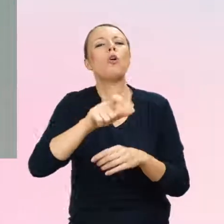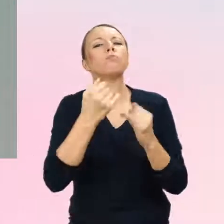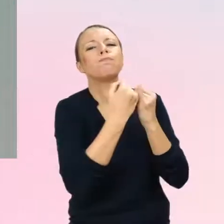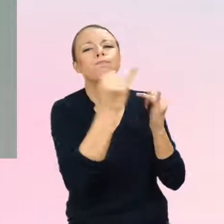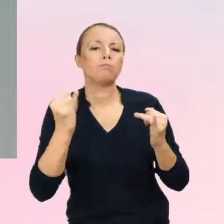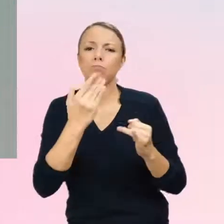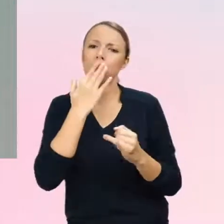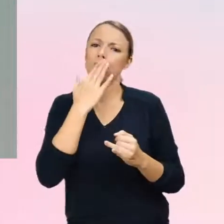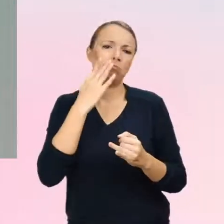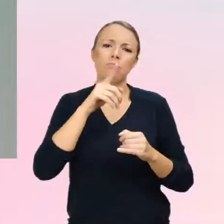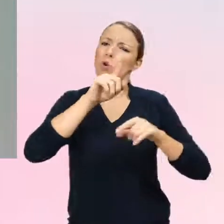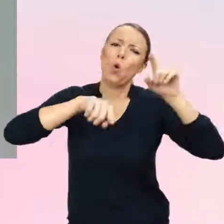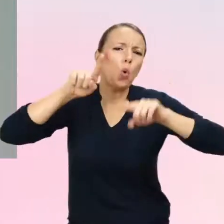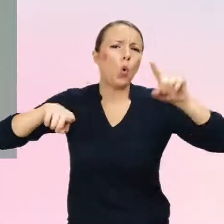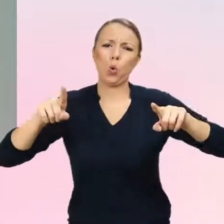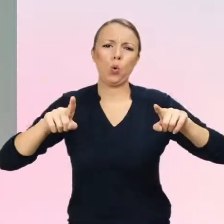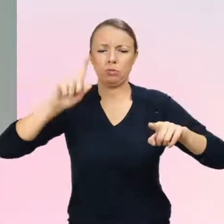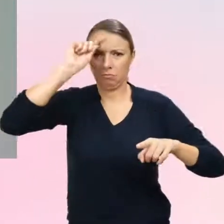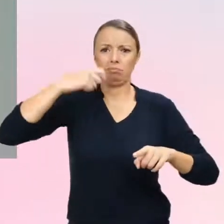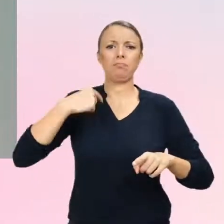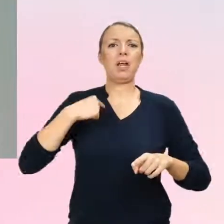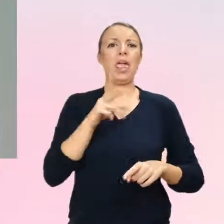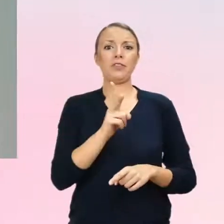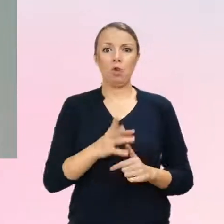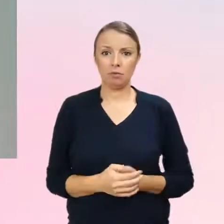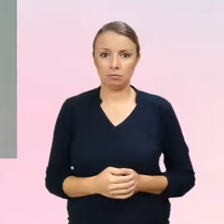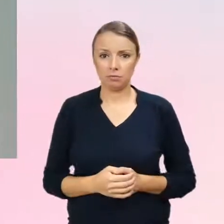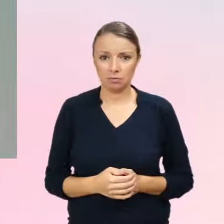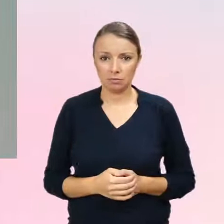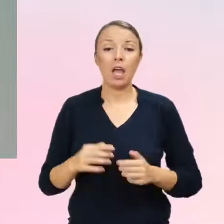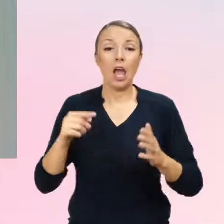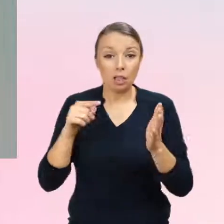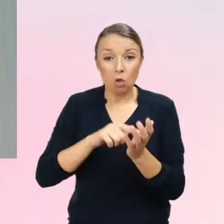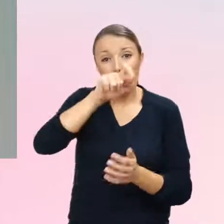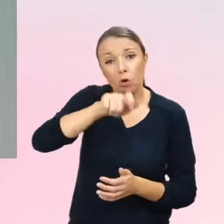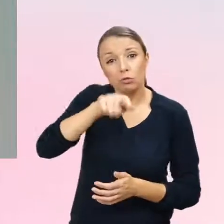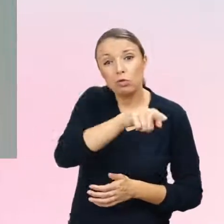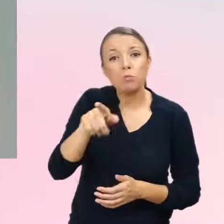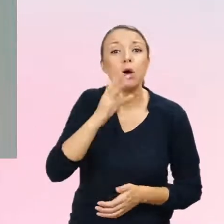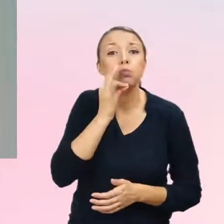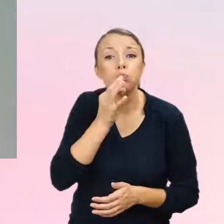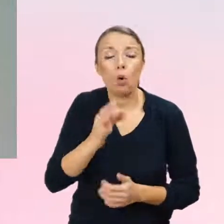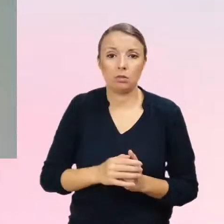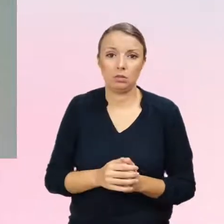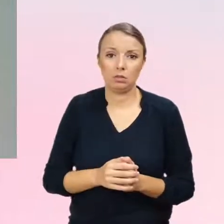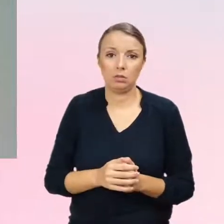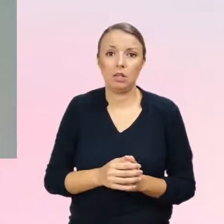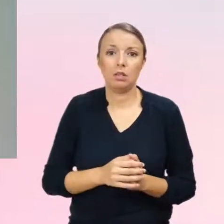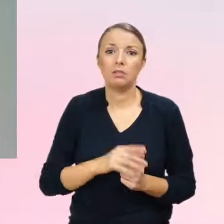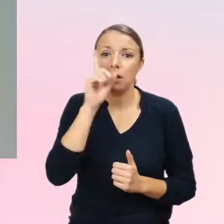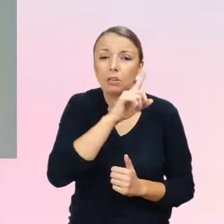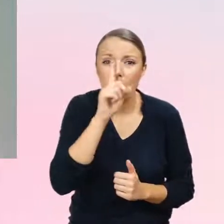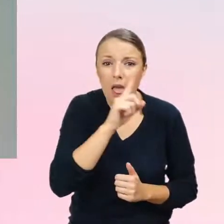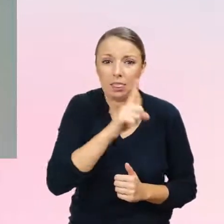są osoby, które już jakby myślą abstrakcyjnie, to są nastolatkowie, to są młodzi dorośli, a